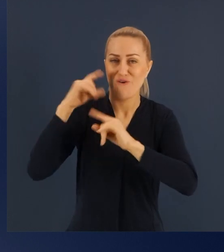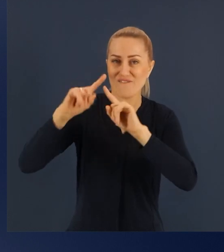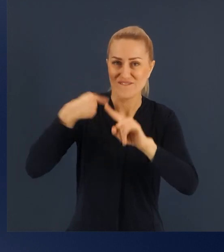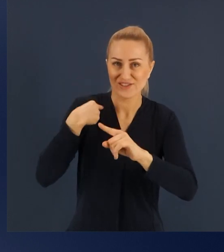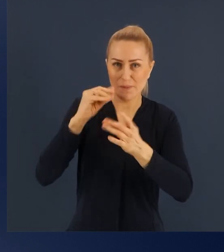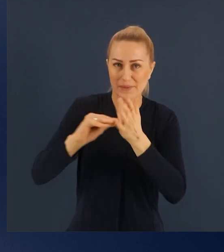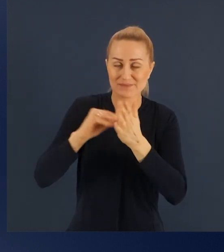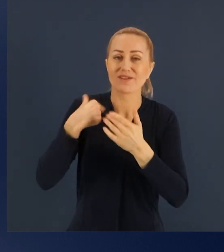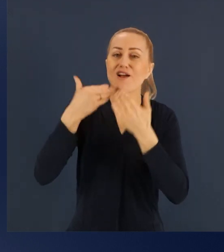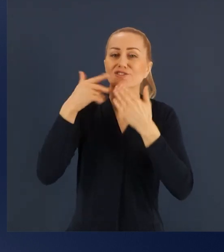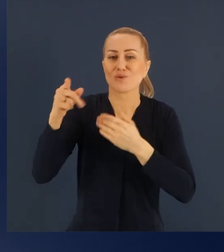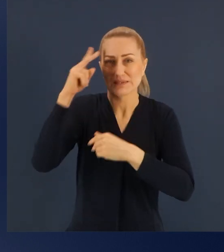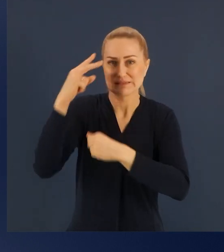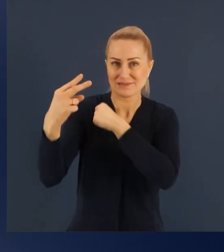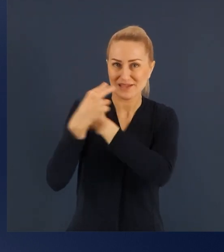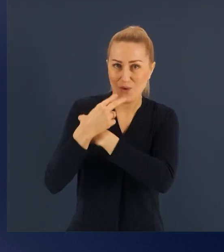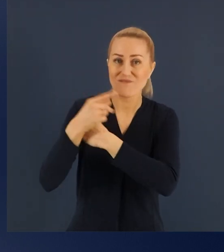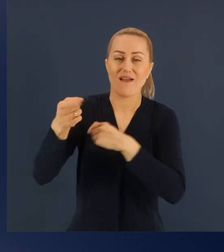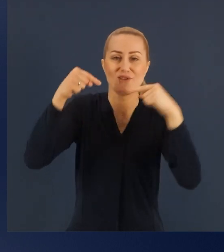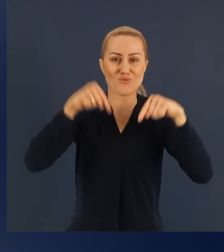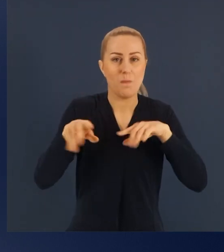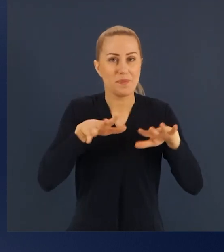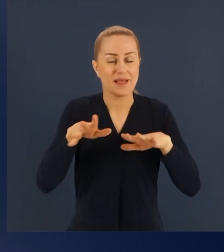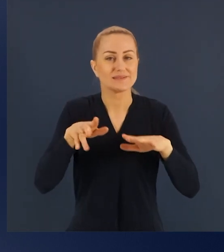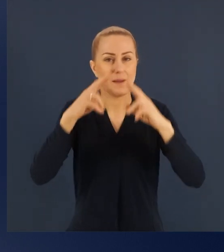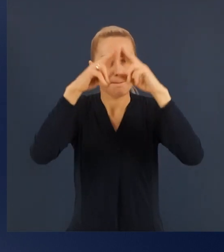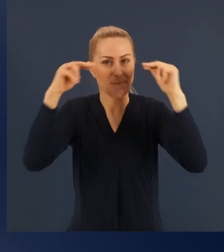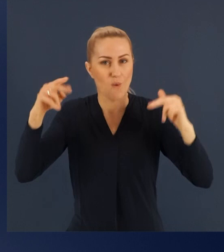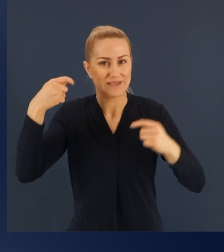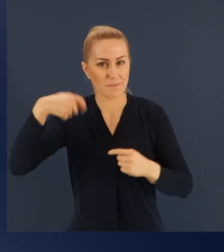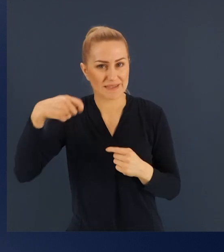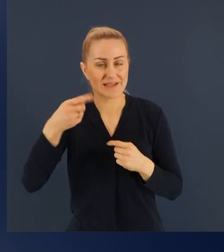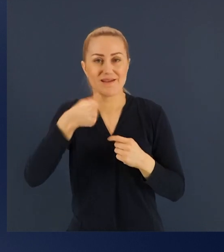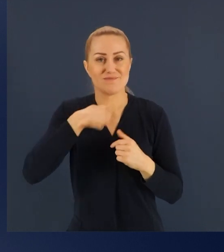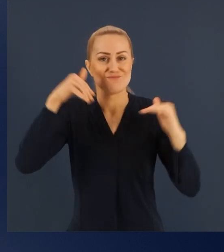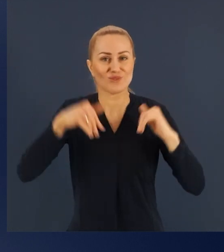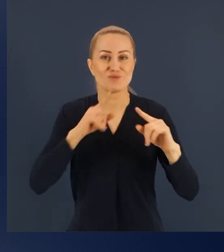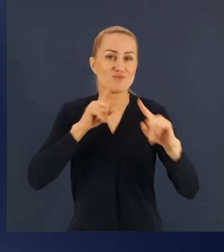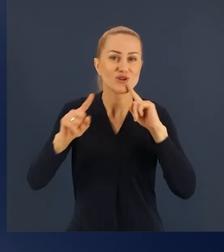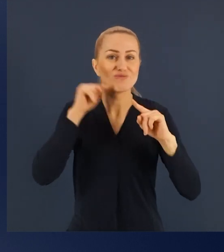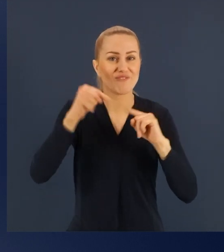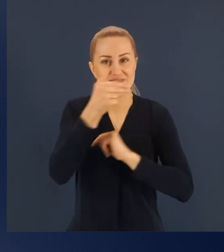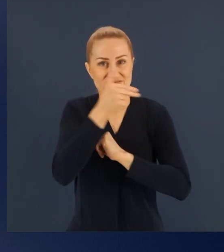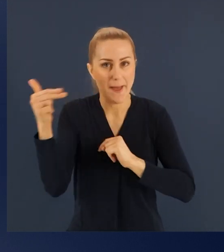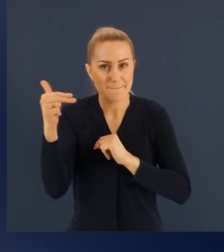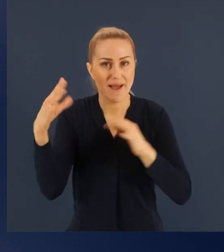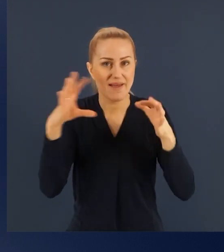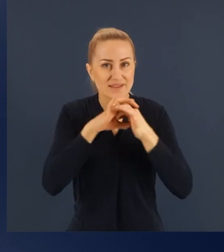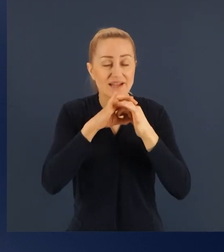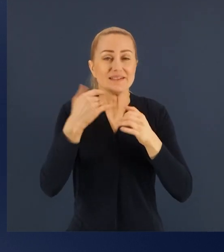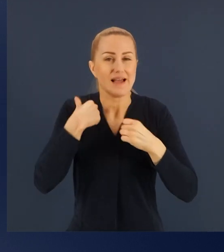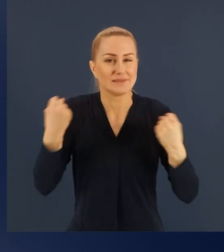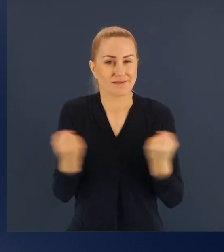będzie można porozmawiać na te tematy. Starałem się do tego dążyć, aby to było właśnie takie miejsce i tak